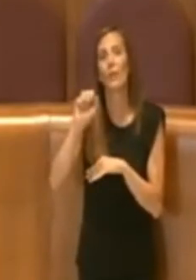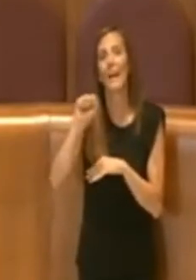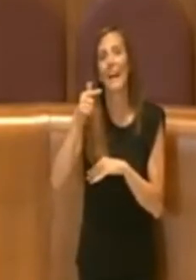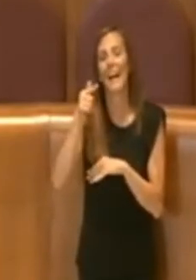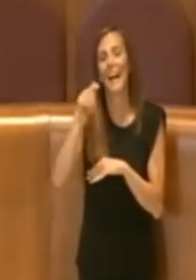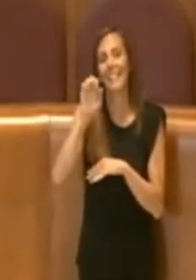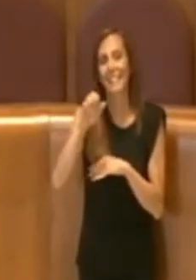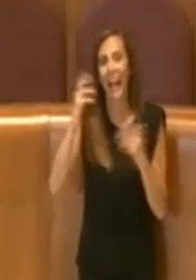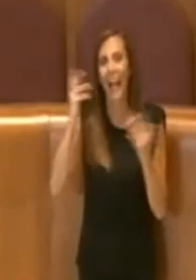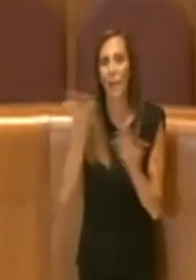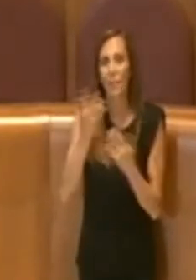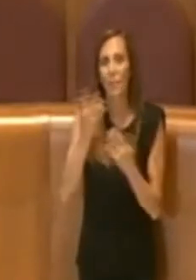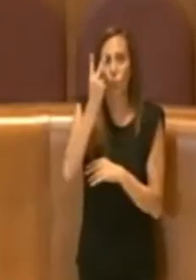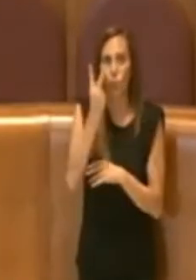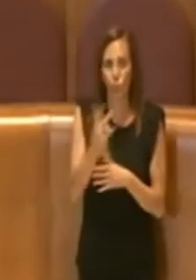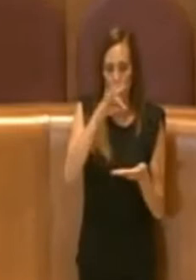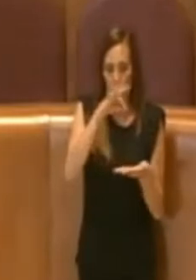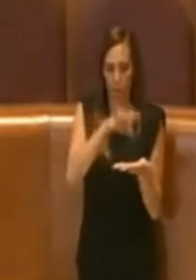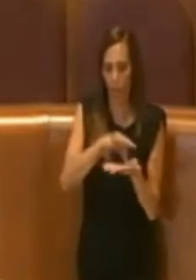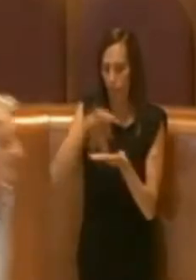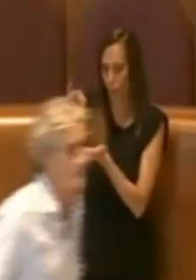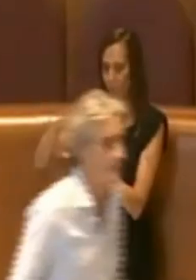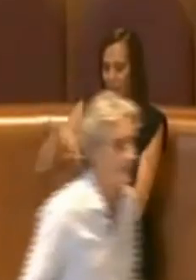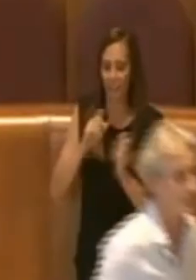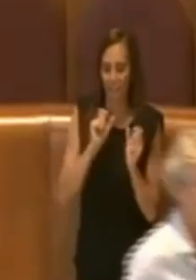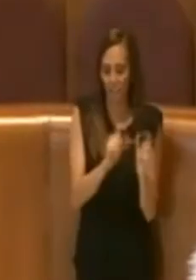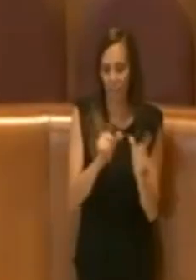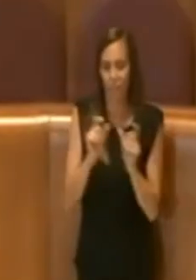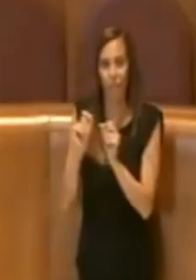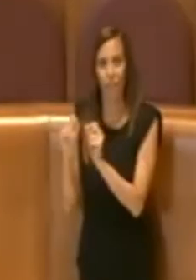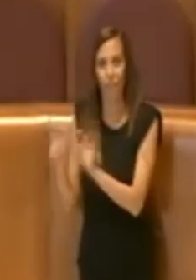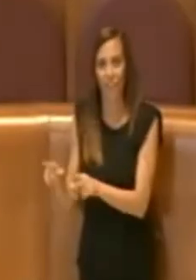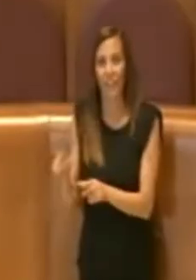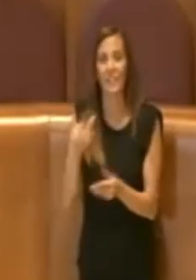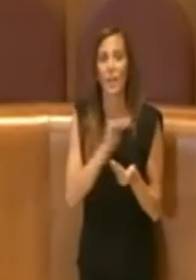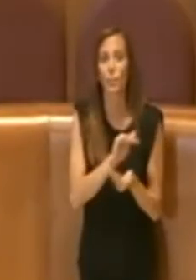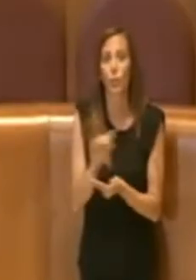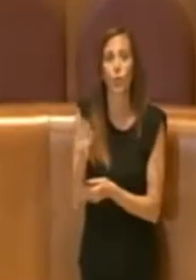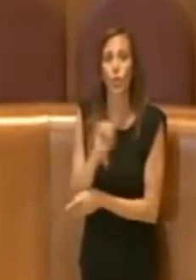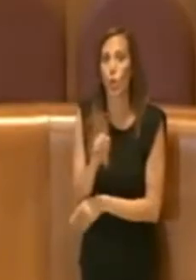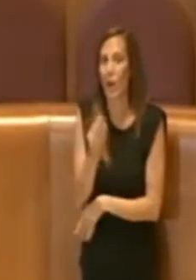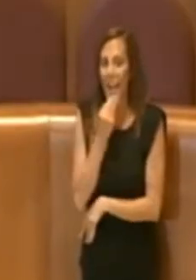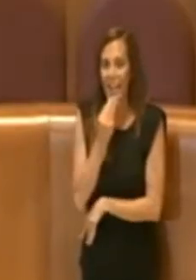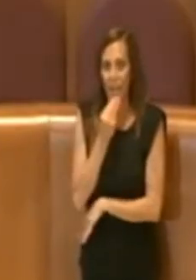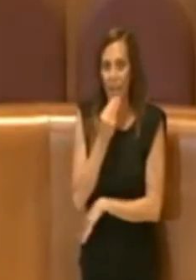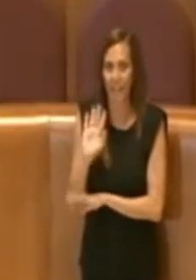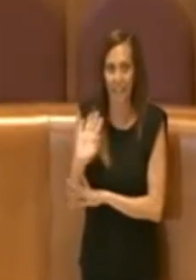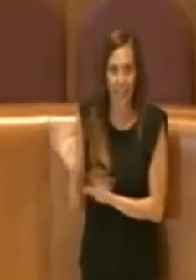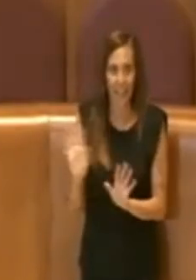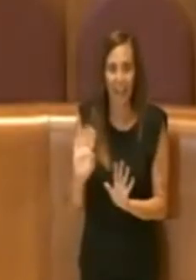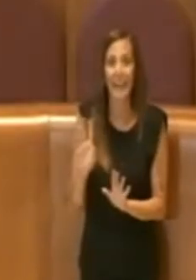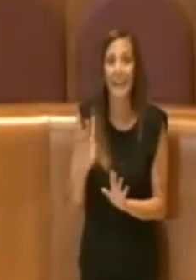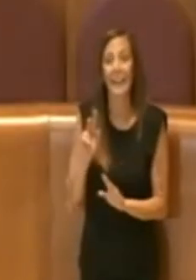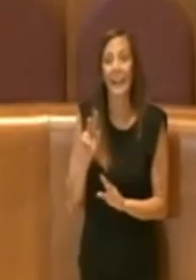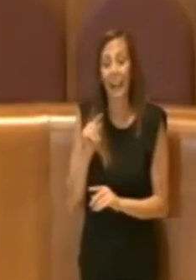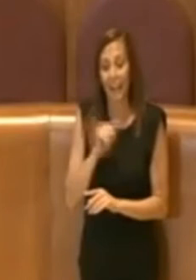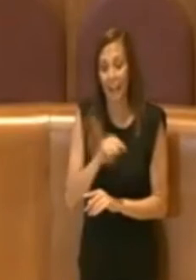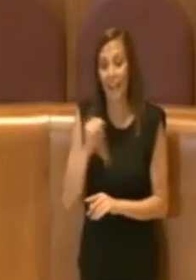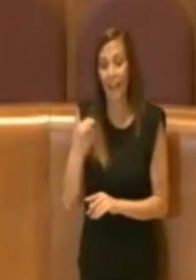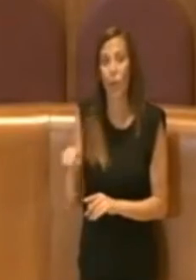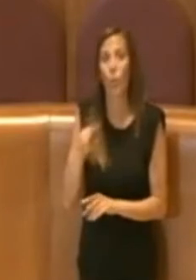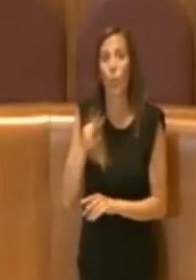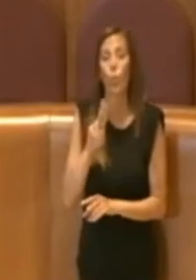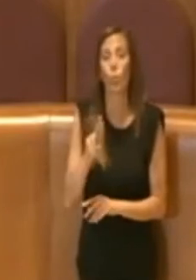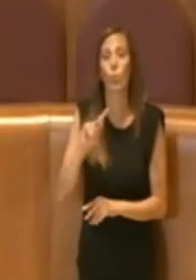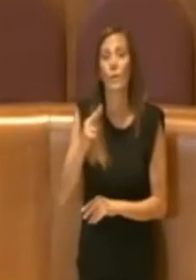già almeno altri due posteggi di vendita di prodotti non alimentari e dove temporaneamente esercitano alcuni urtisti.